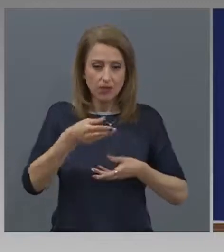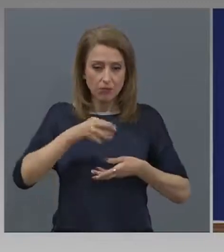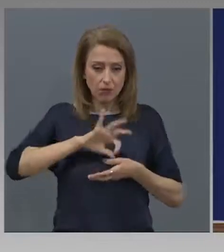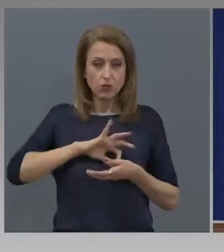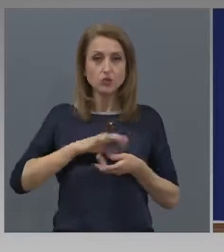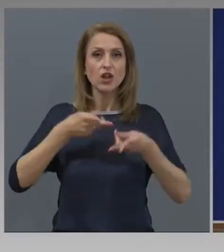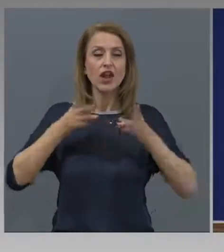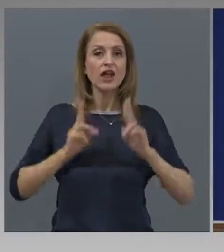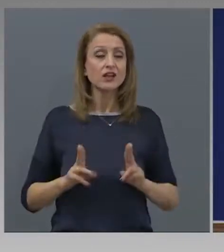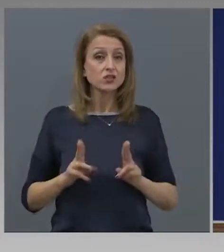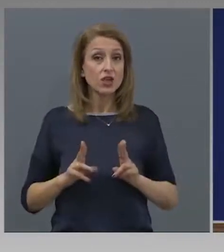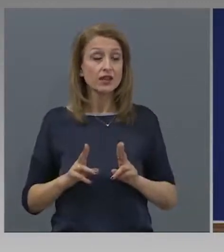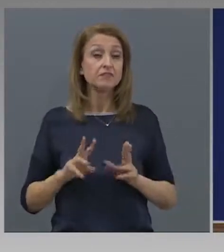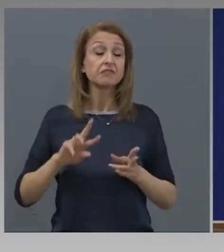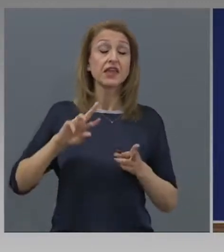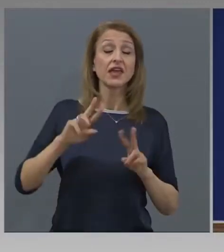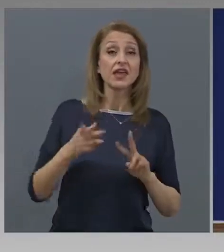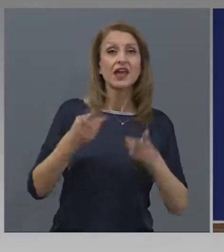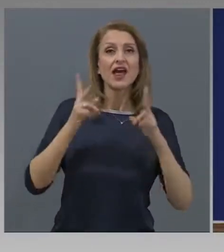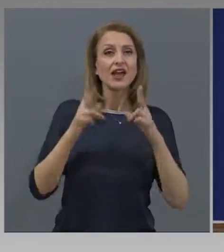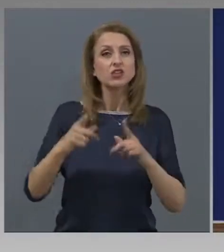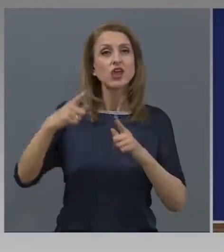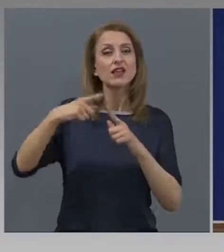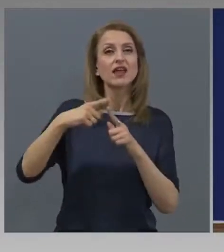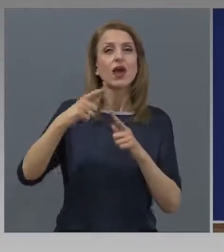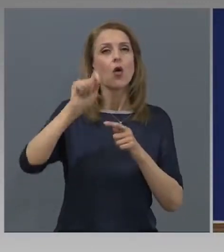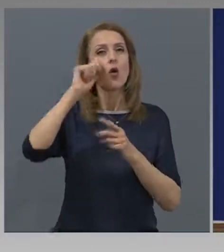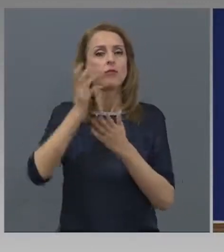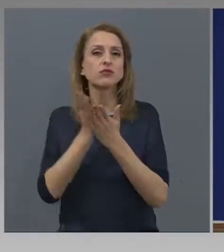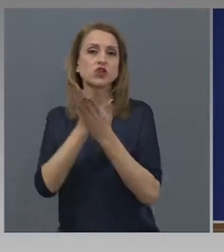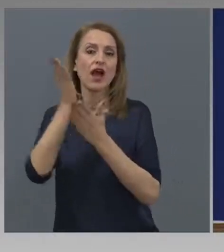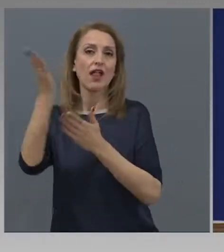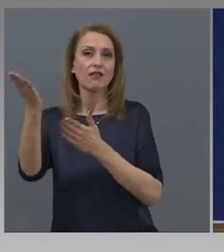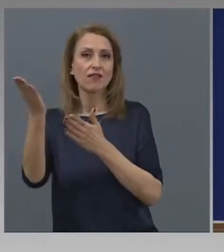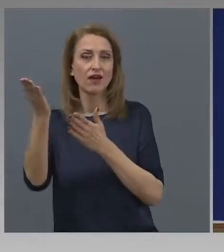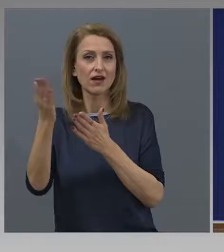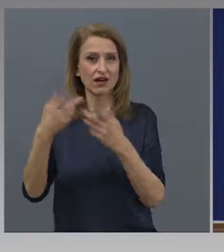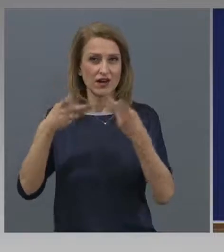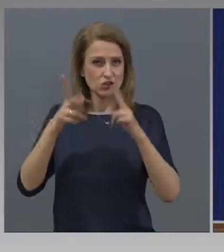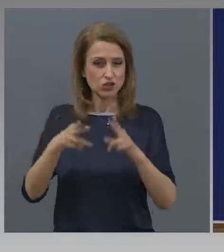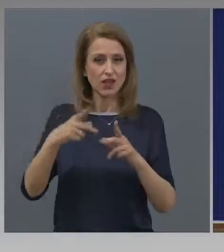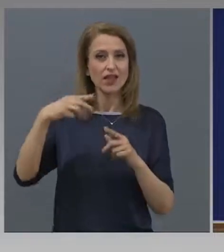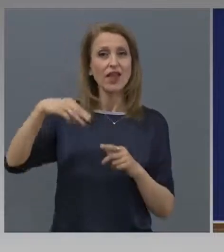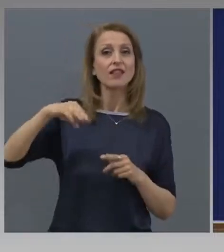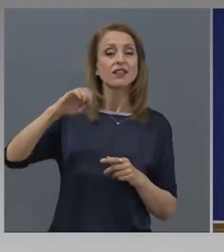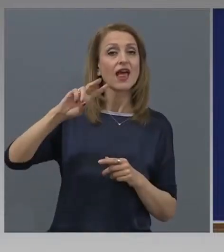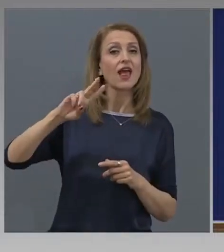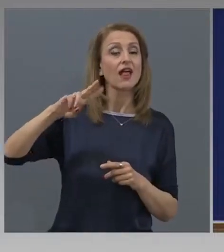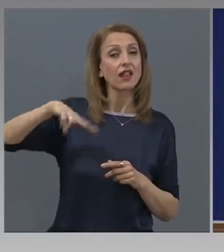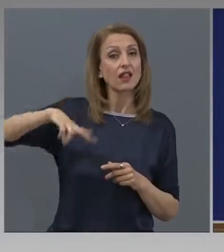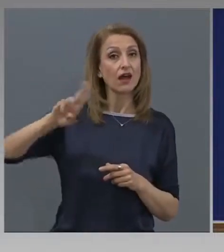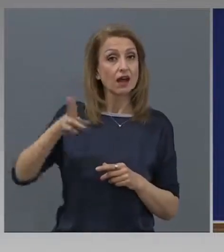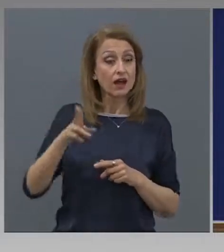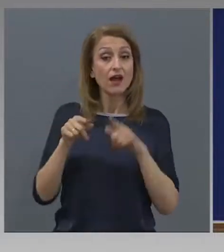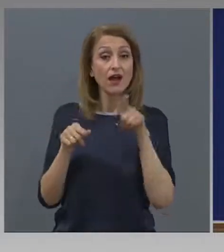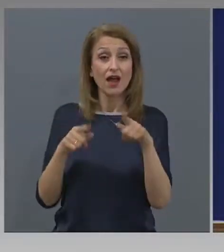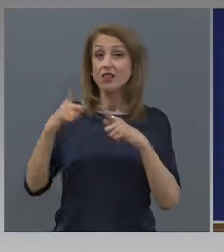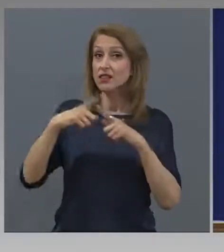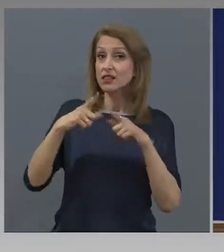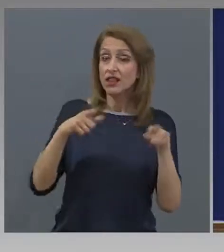още решения, или пък някои решения, които са обжалвани в НЕЛК. Сигурно има такива хора. За тези хора, по принцип,